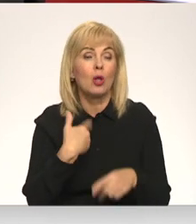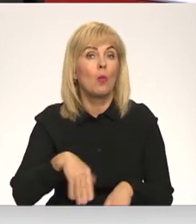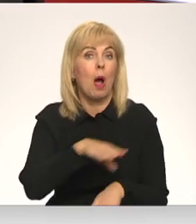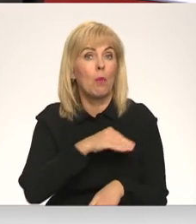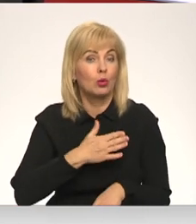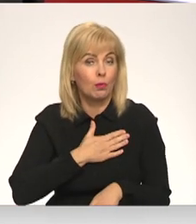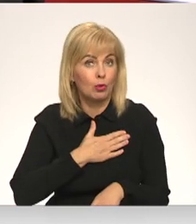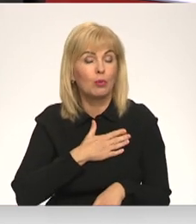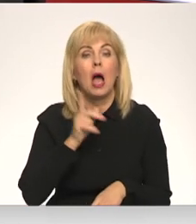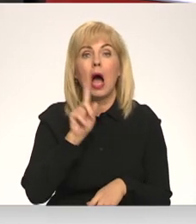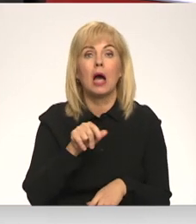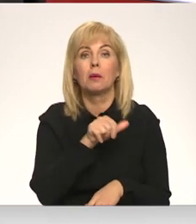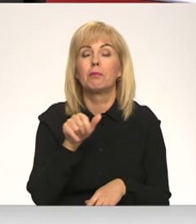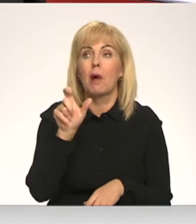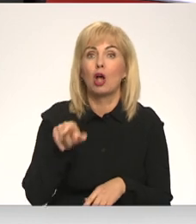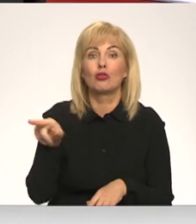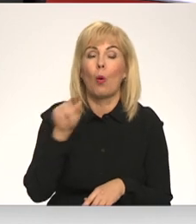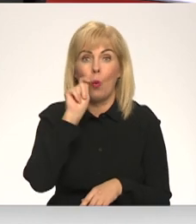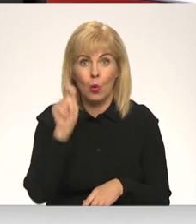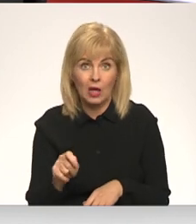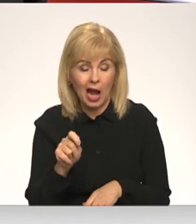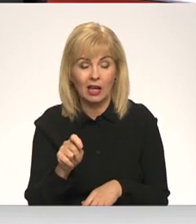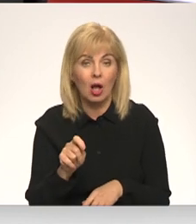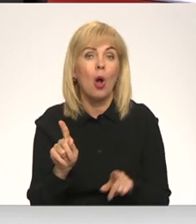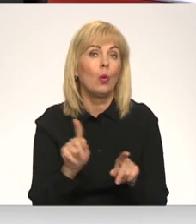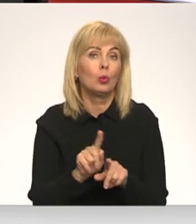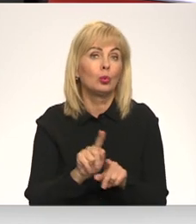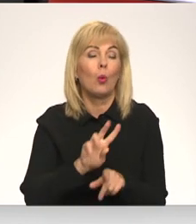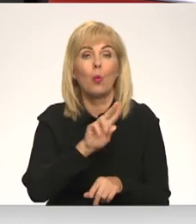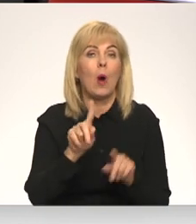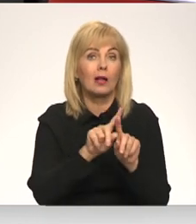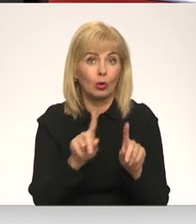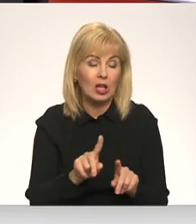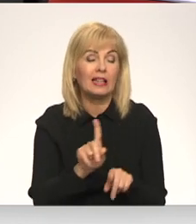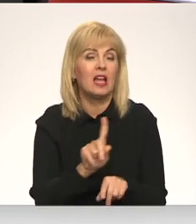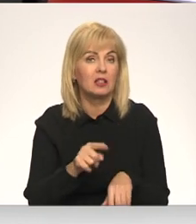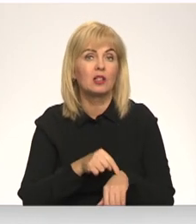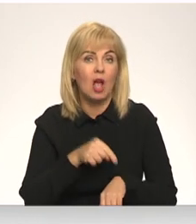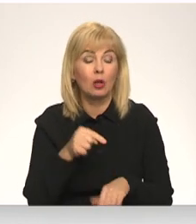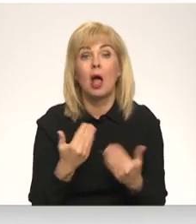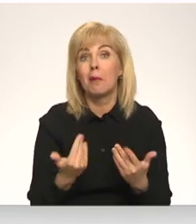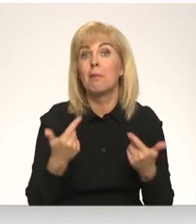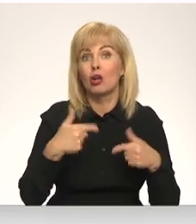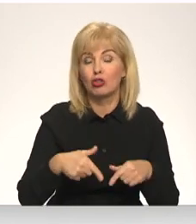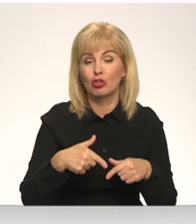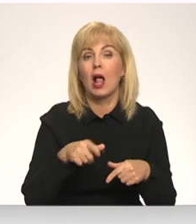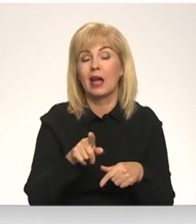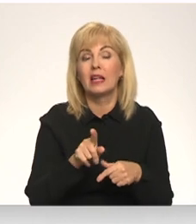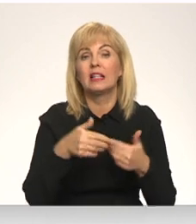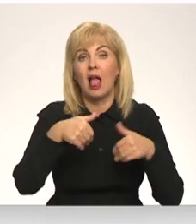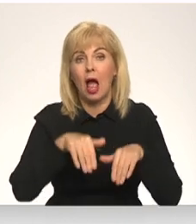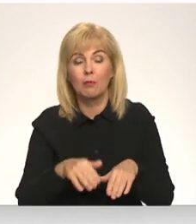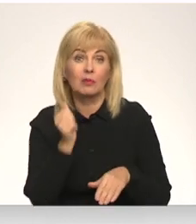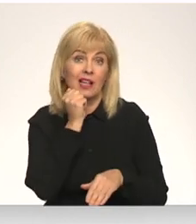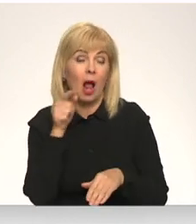puses, gan ir, protams, pret pašu Ukraiņu. Otra lieta ir tāda sajūta, ka pašlaik joprojām lēmums